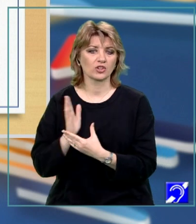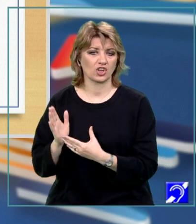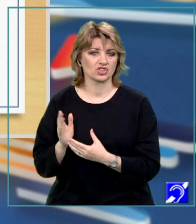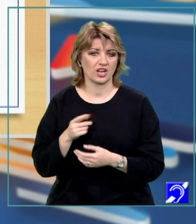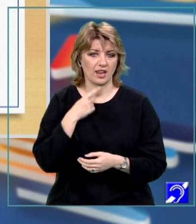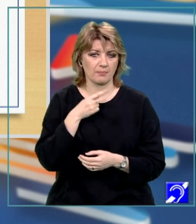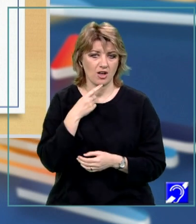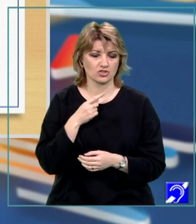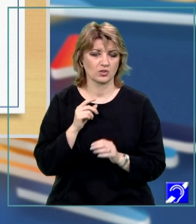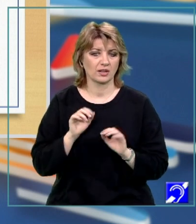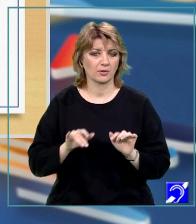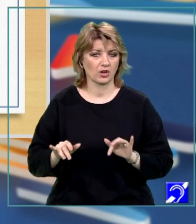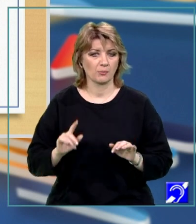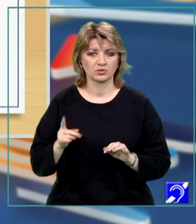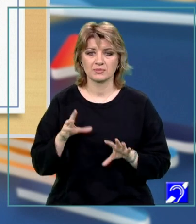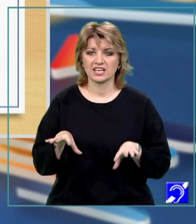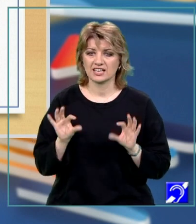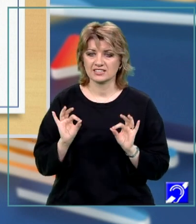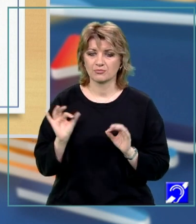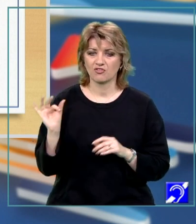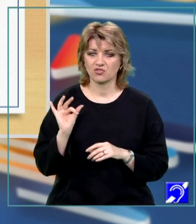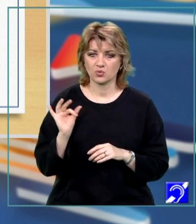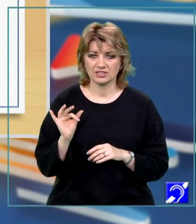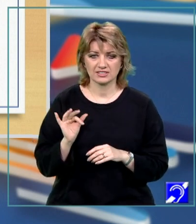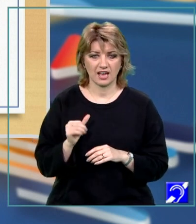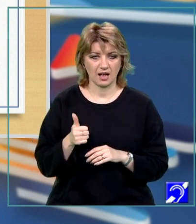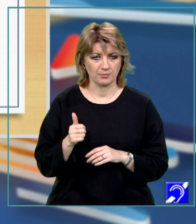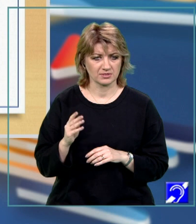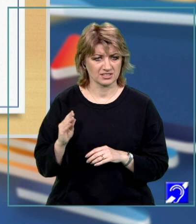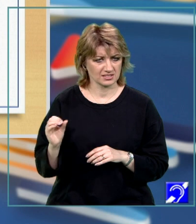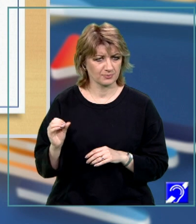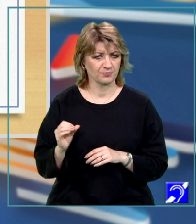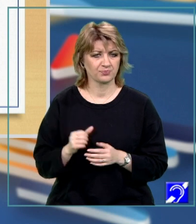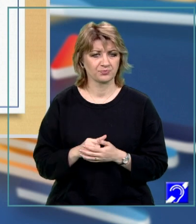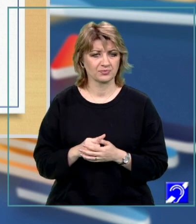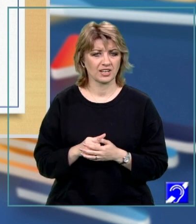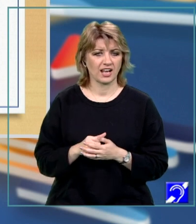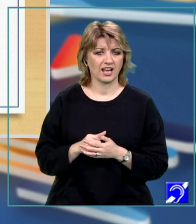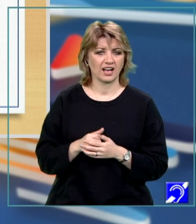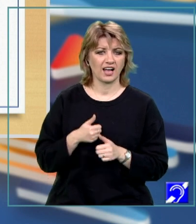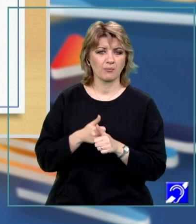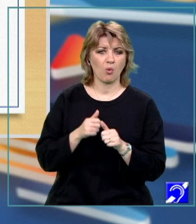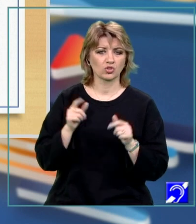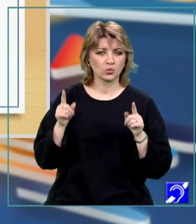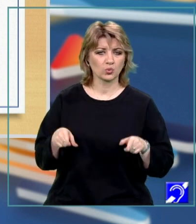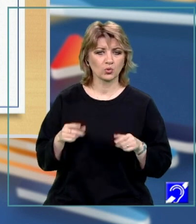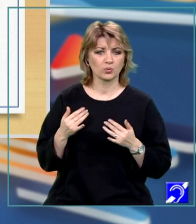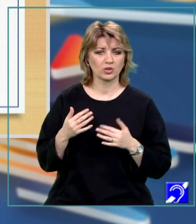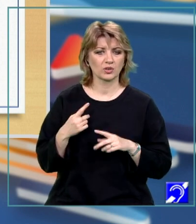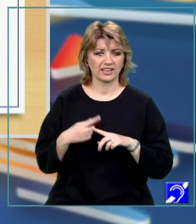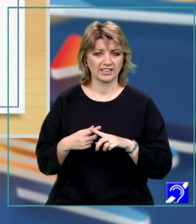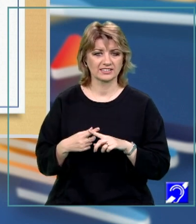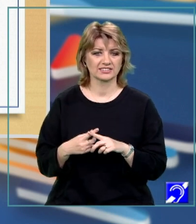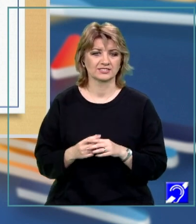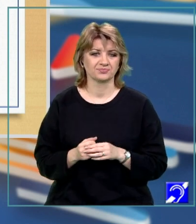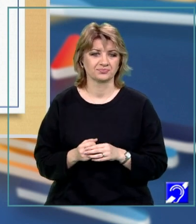limbajului de programare putem să regăsim funcția ABS, care returnează modulul numărului X. De asemenea, regăsim funcția